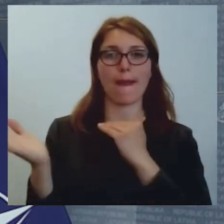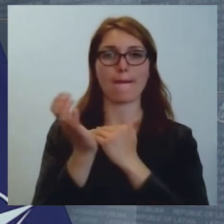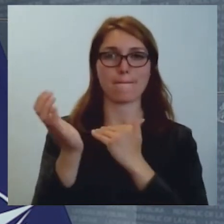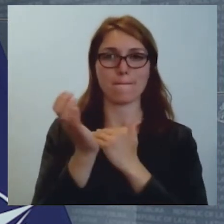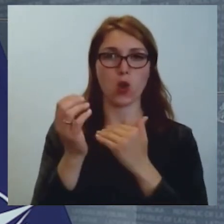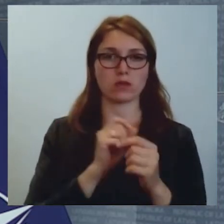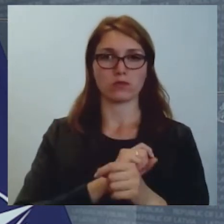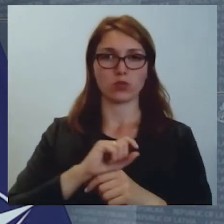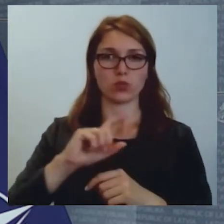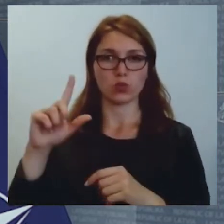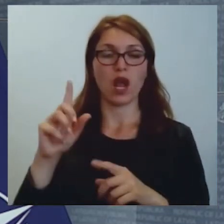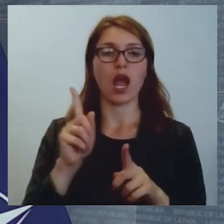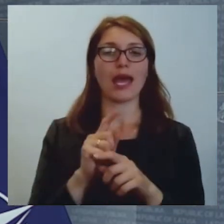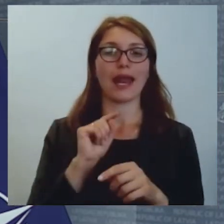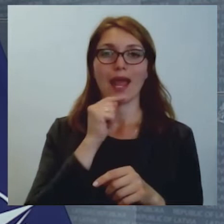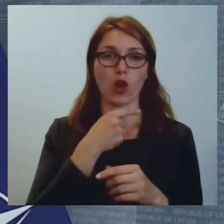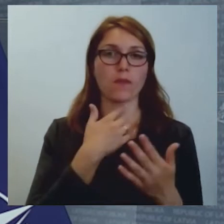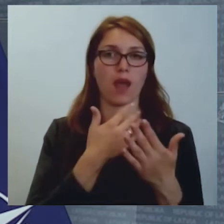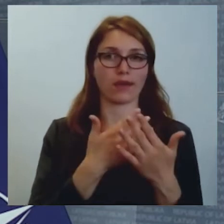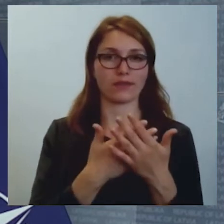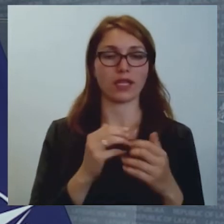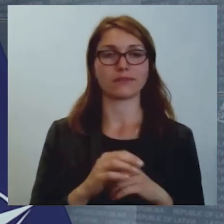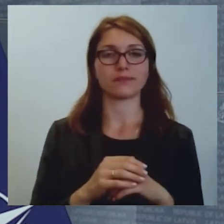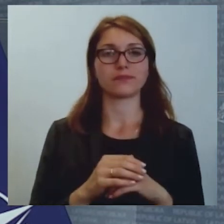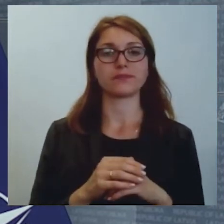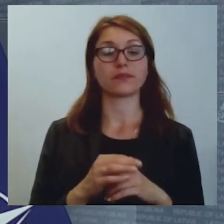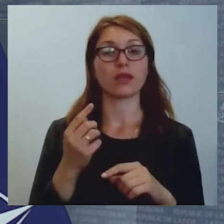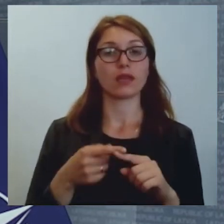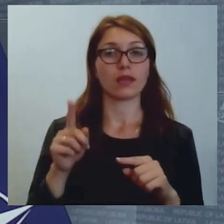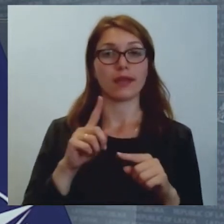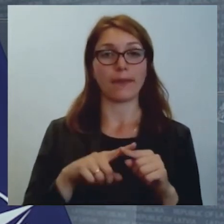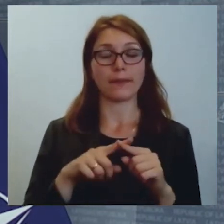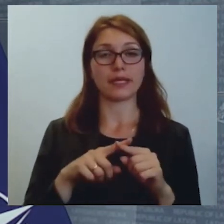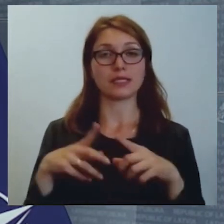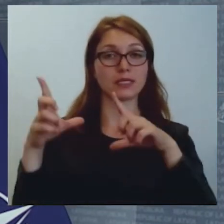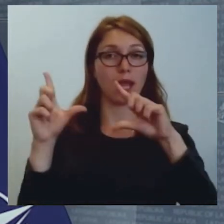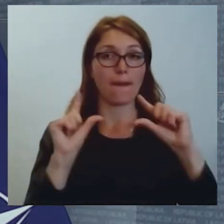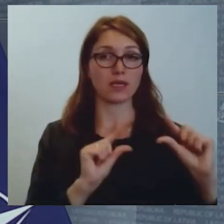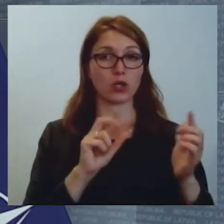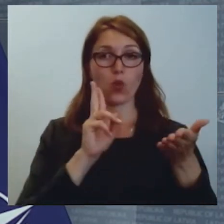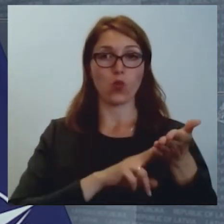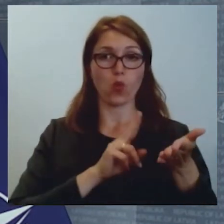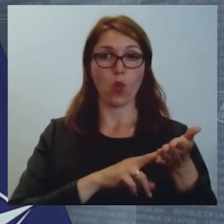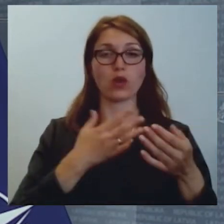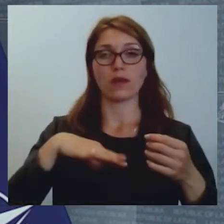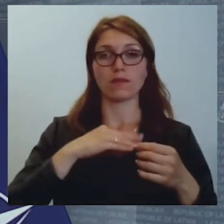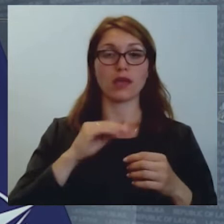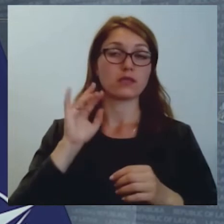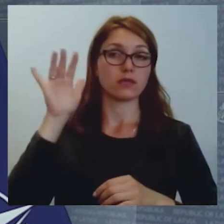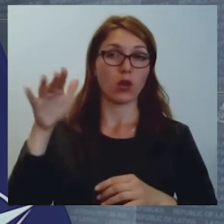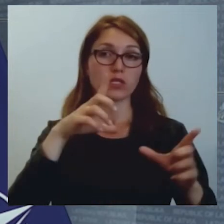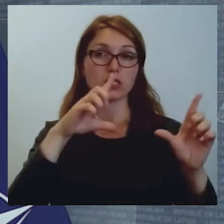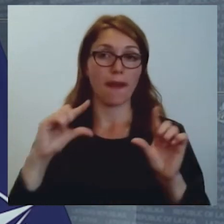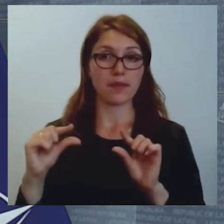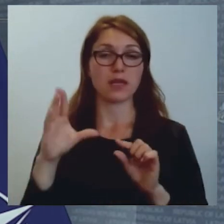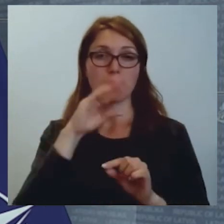un ekonomiskajai aktivitātei. Līdz ar to, samazinot nodokļus, mēs nākotnē samazinām savu